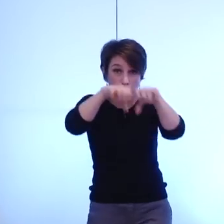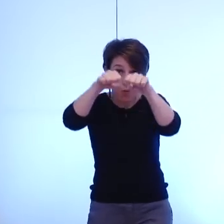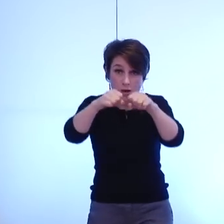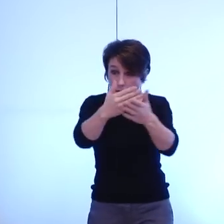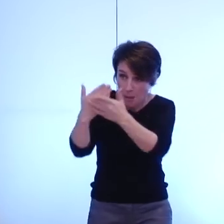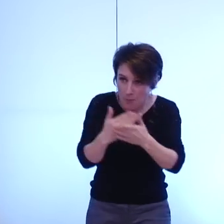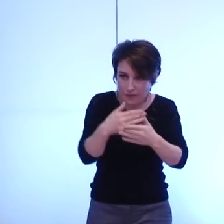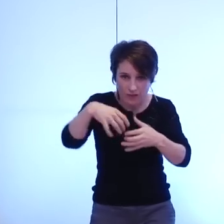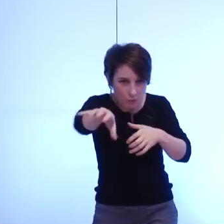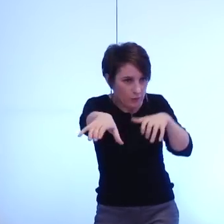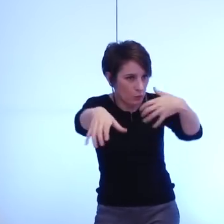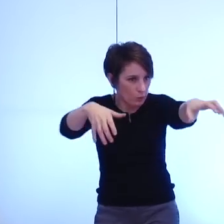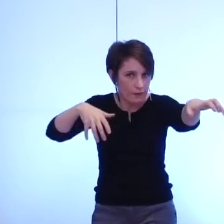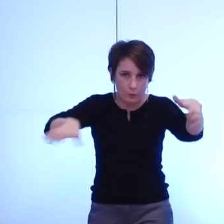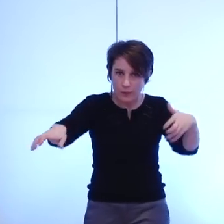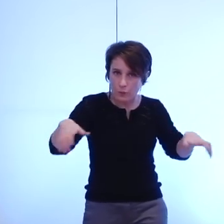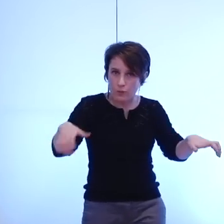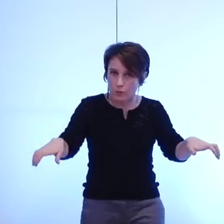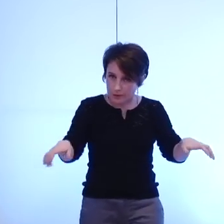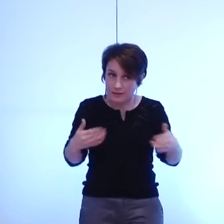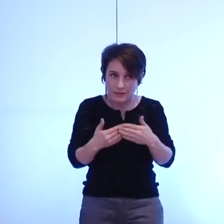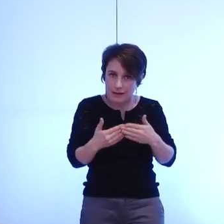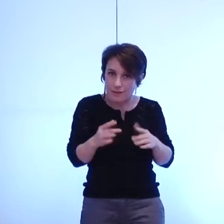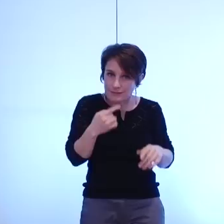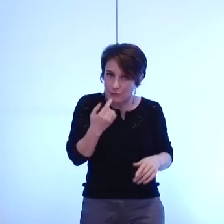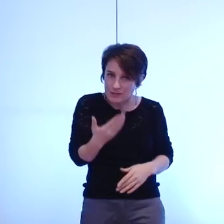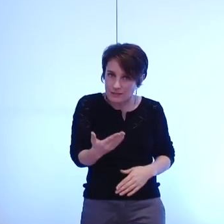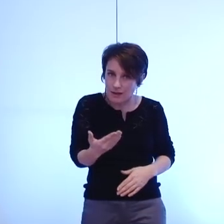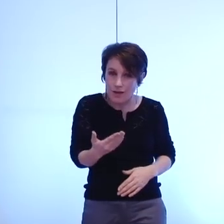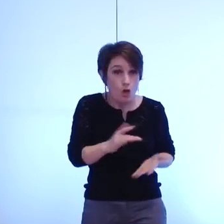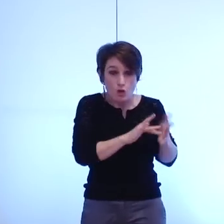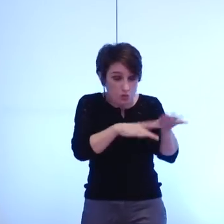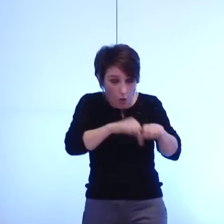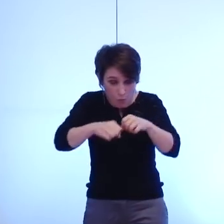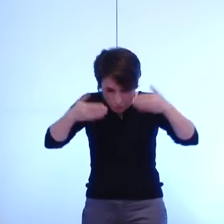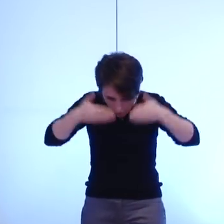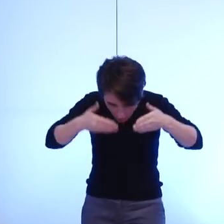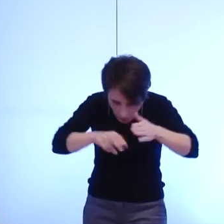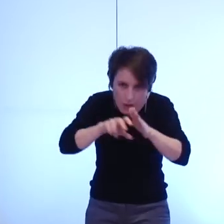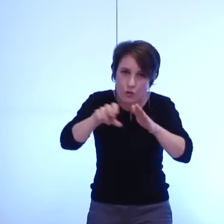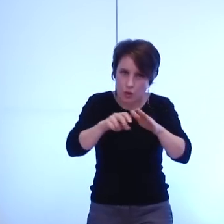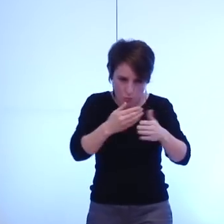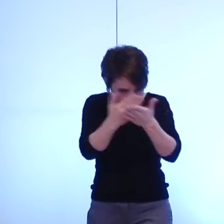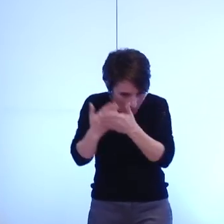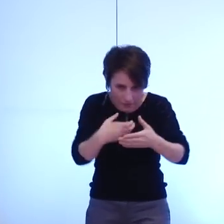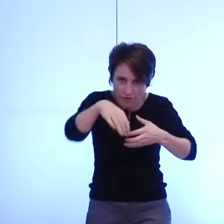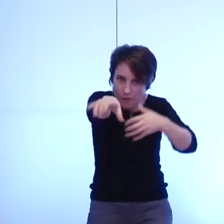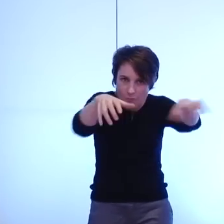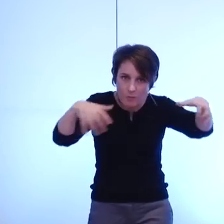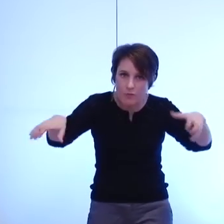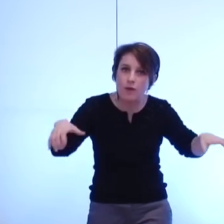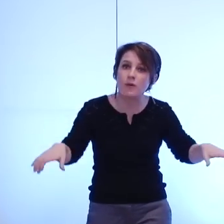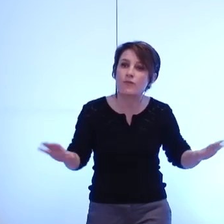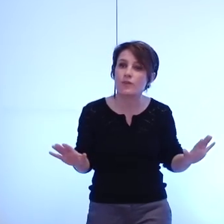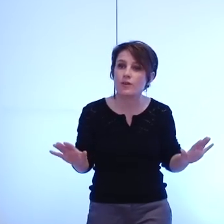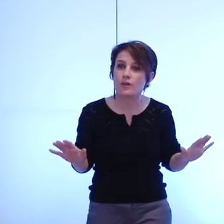dans les mêmes secteurs et aux mêmes endroits et j'ose affirmer et nous osons affirmer que